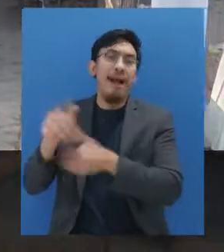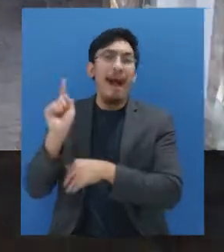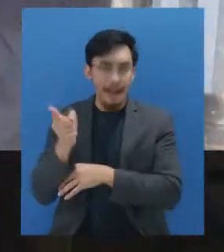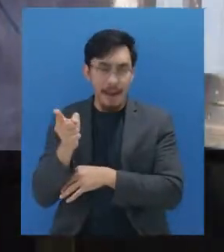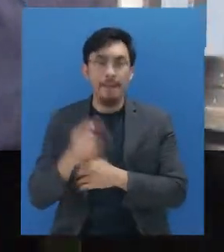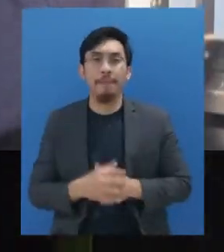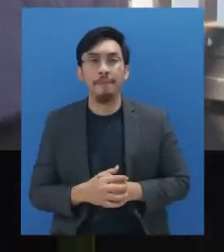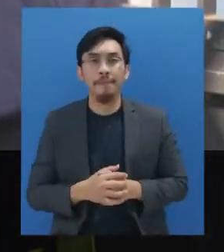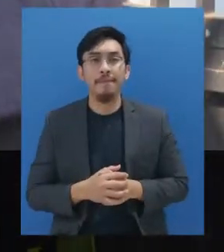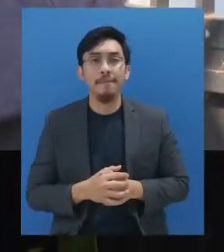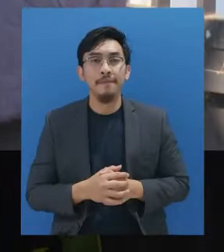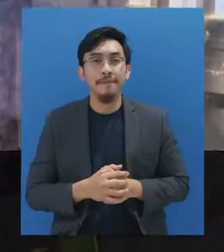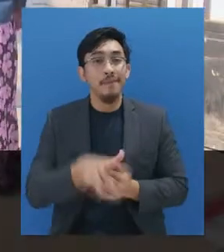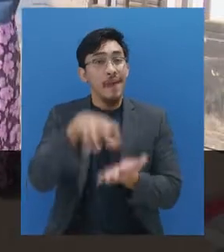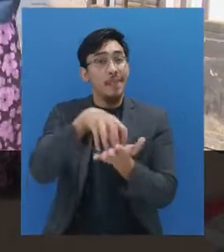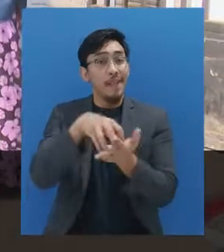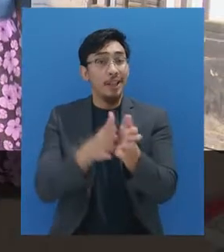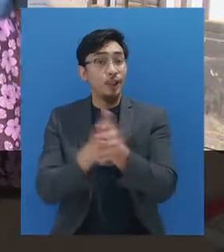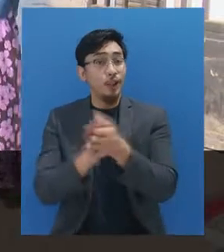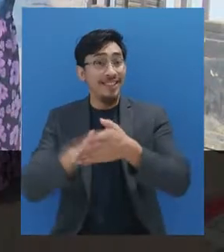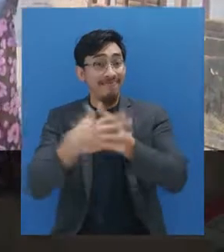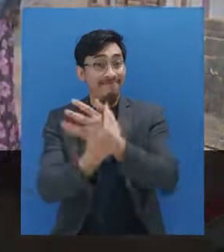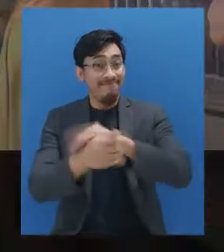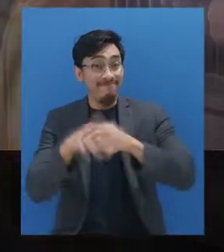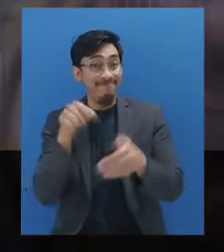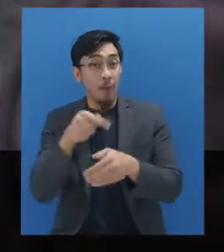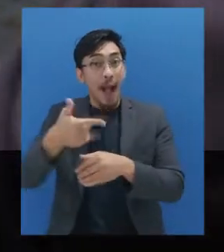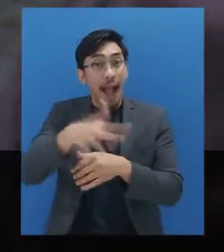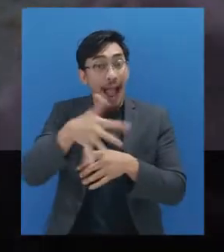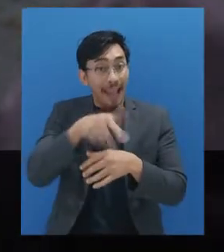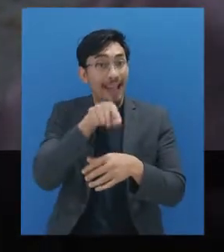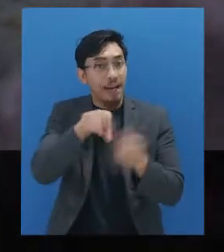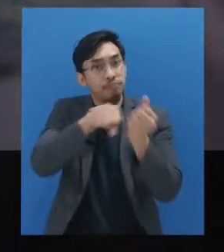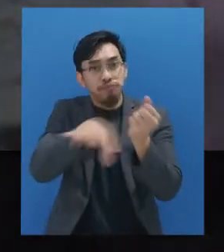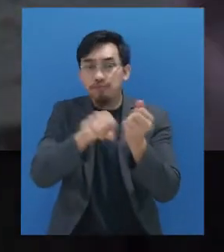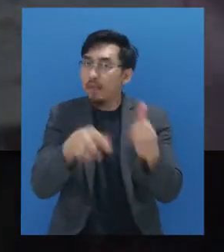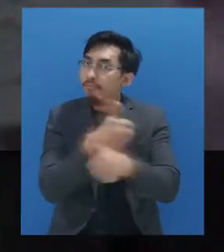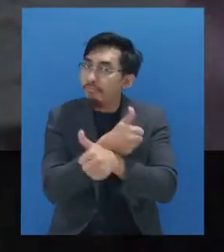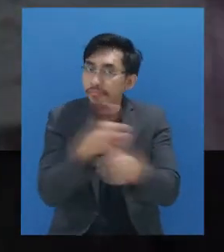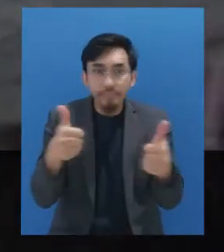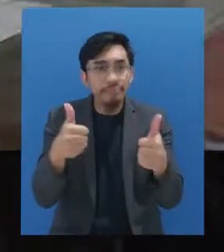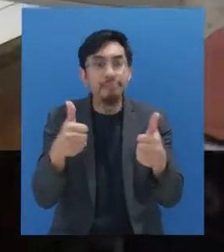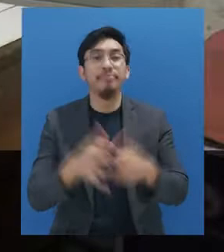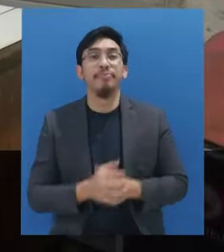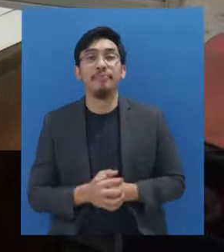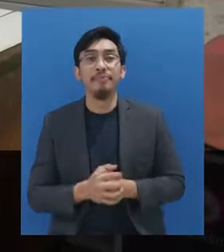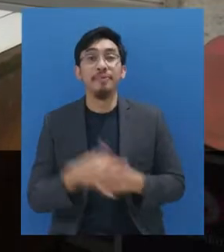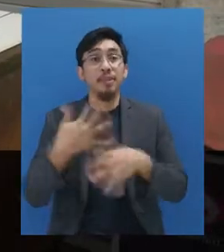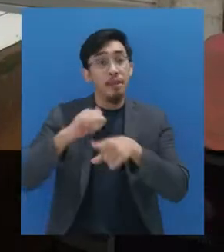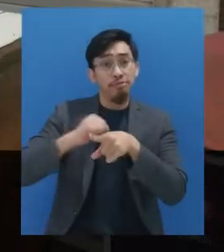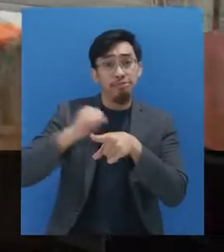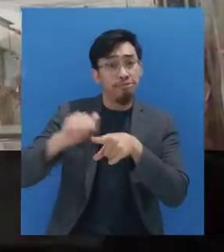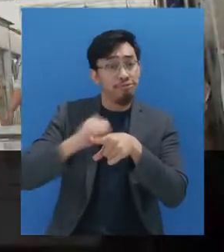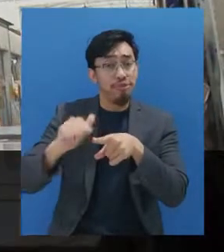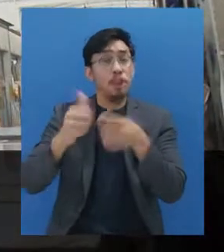setiap pintu masuk itu ada air untuk cuci tangan air mengalir biar bersih. Nah, setelah